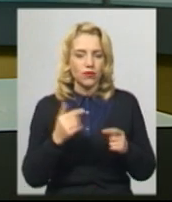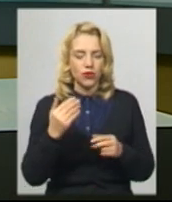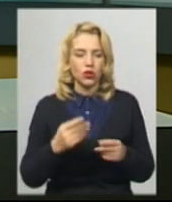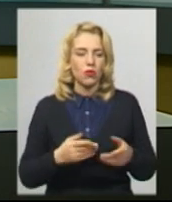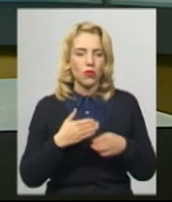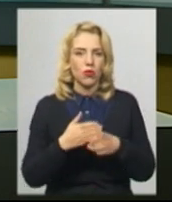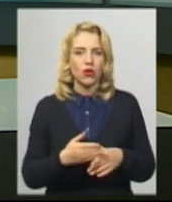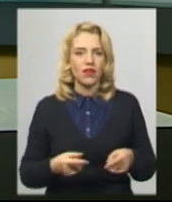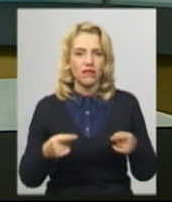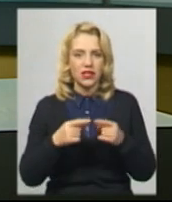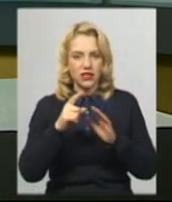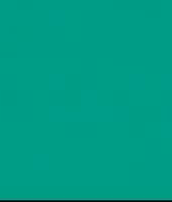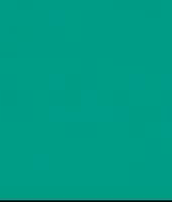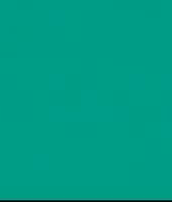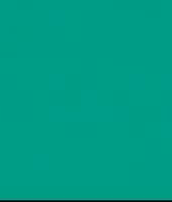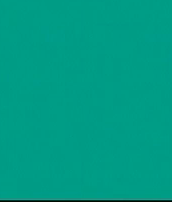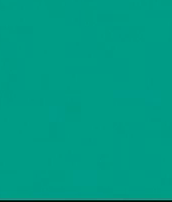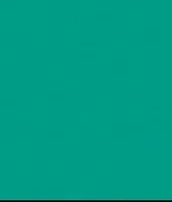місце перебування цього чоловіка.